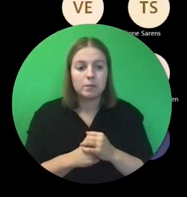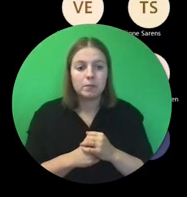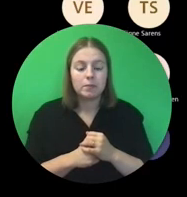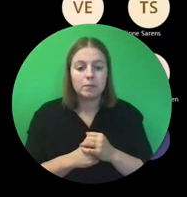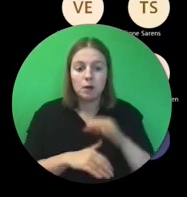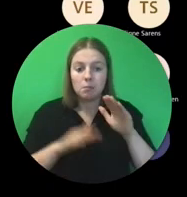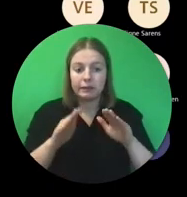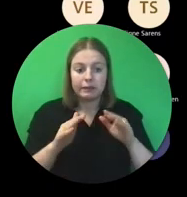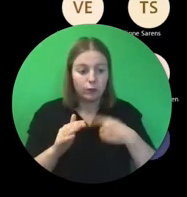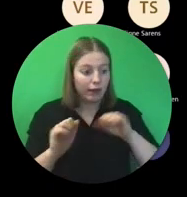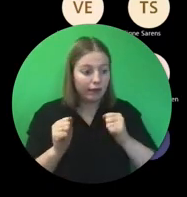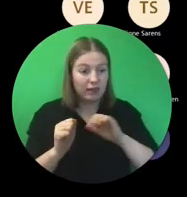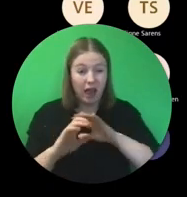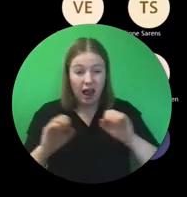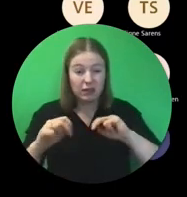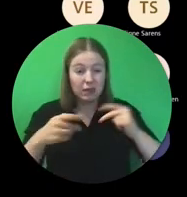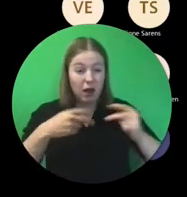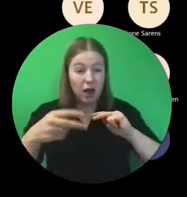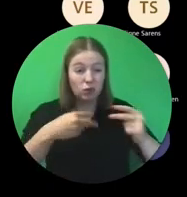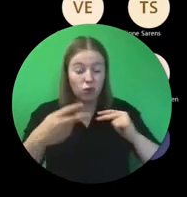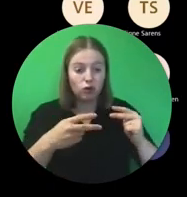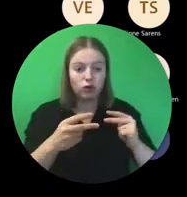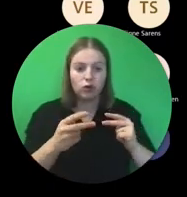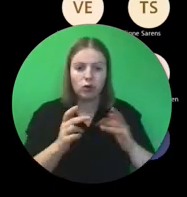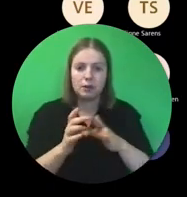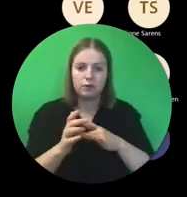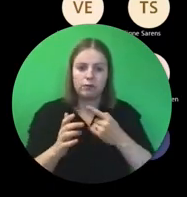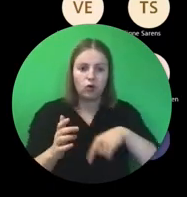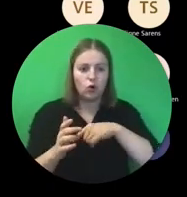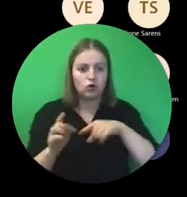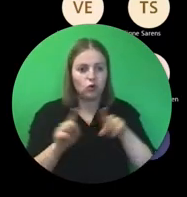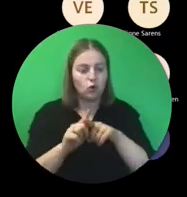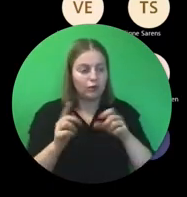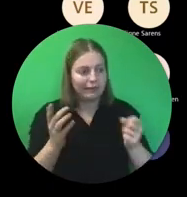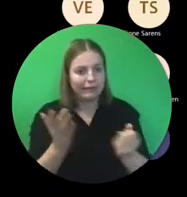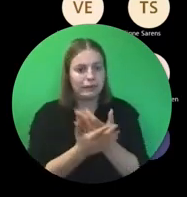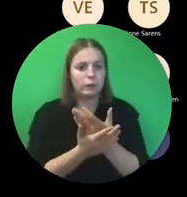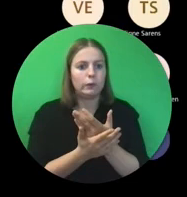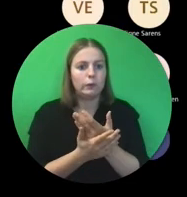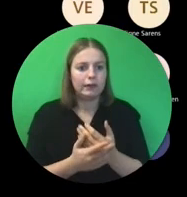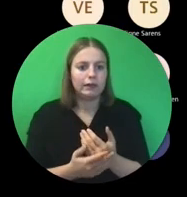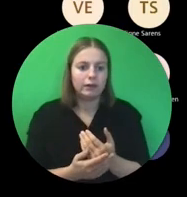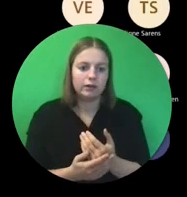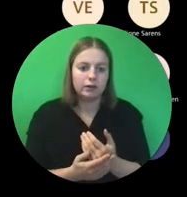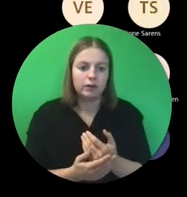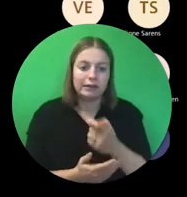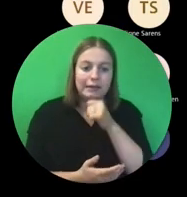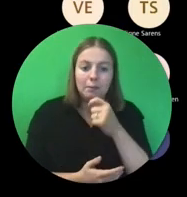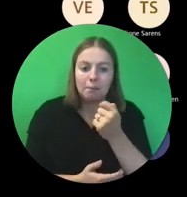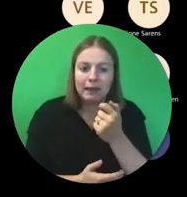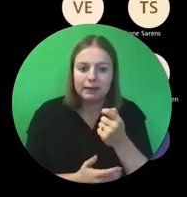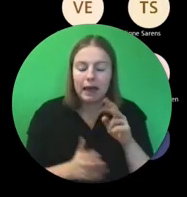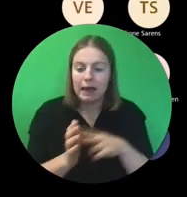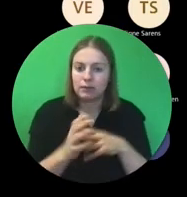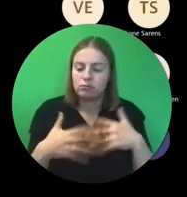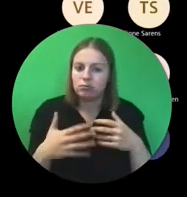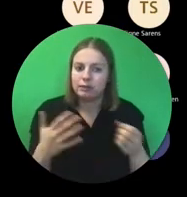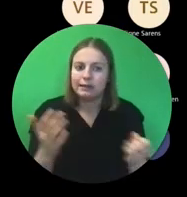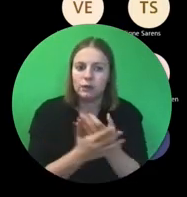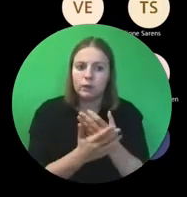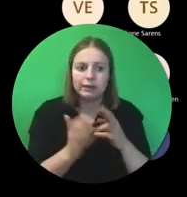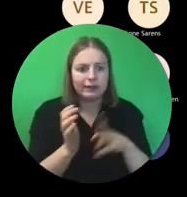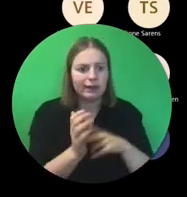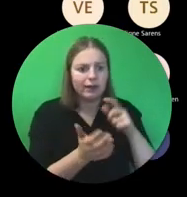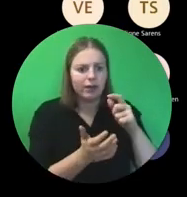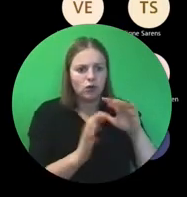alles kunnen antwoorden. Want ook voor ons is deze actie een beetje nieuw. Allee, nogal serieus nieuw. Vooral qua financieringsmodel.